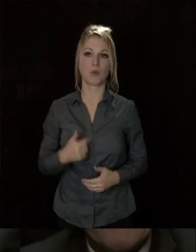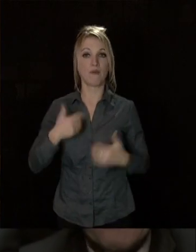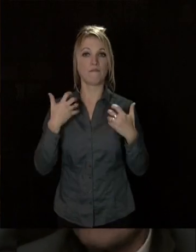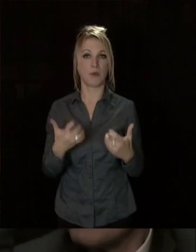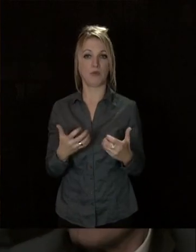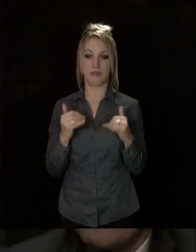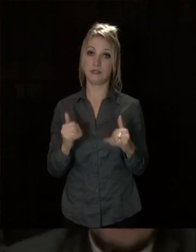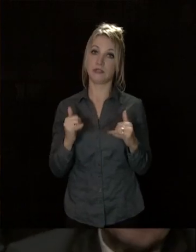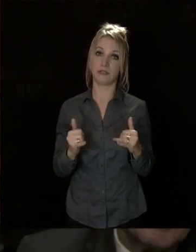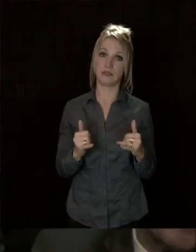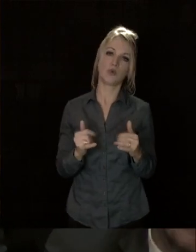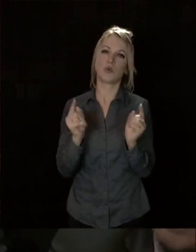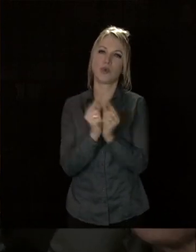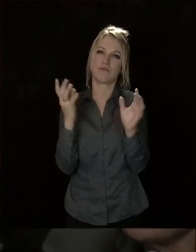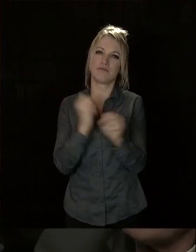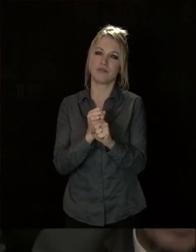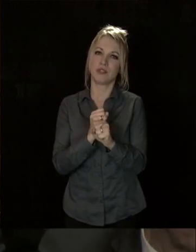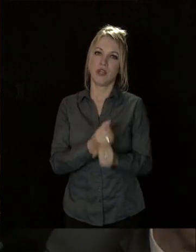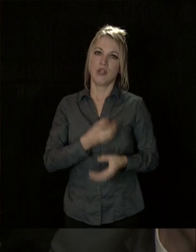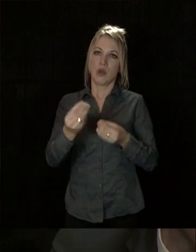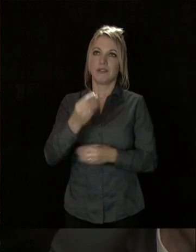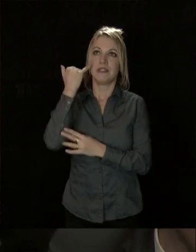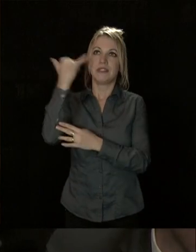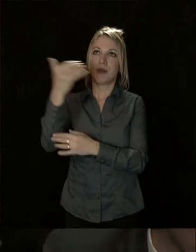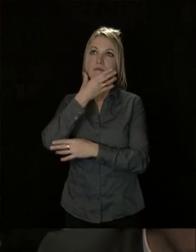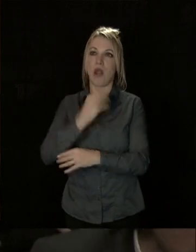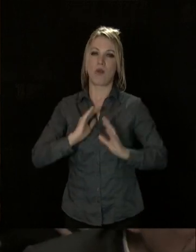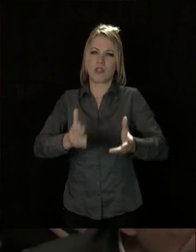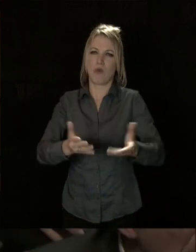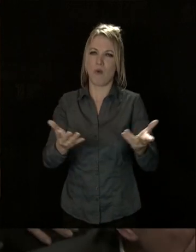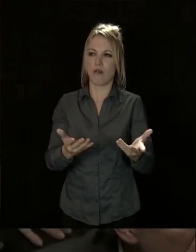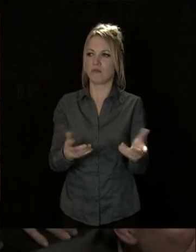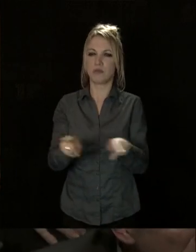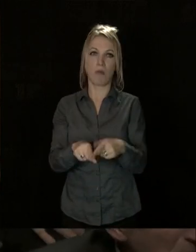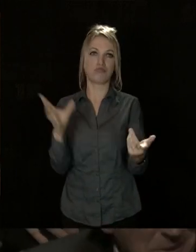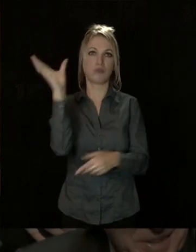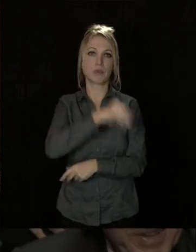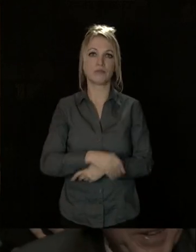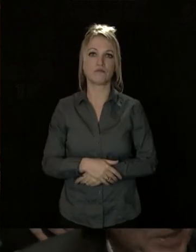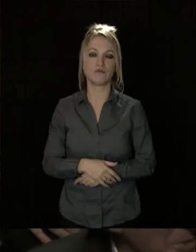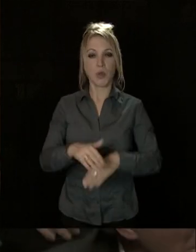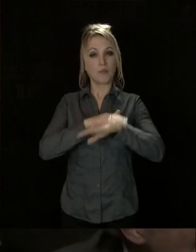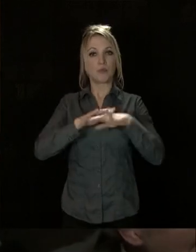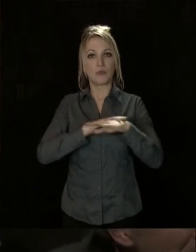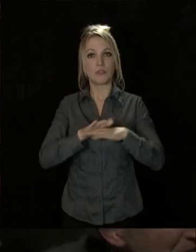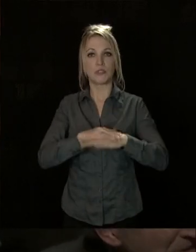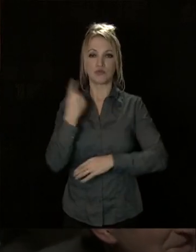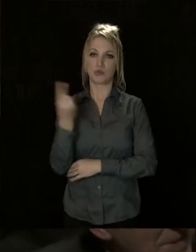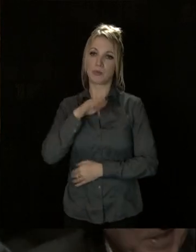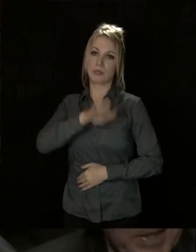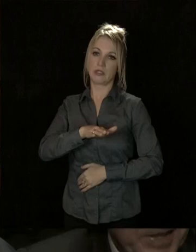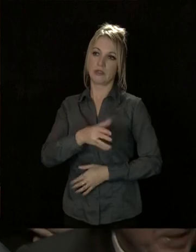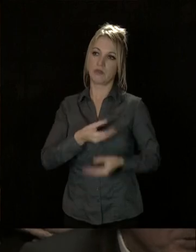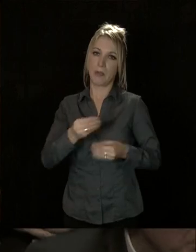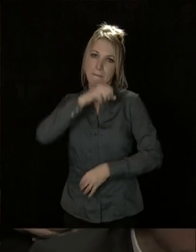ici, en quelques mots, réhabiliter cette belle idée de l'engagement, trop souvent dévoyée. La politique a toujours été le fruit de